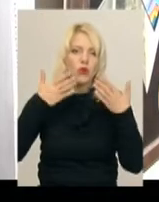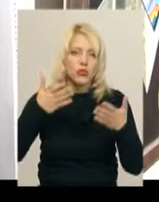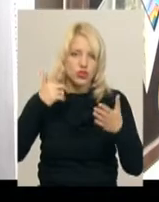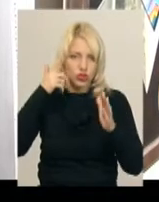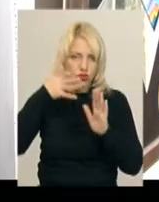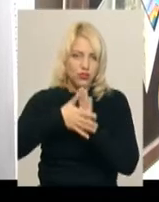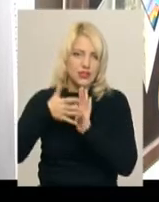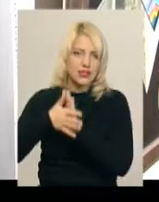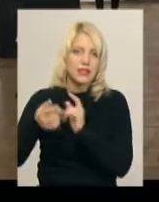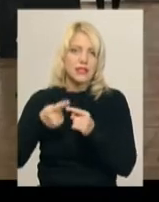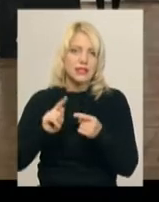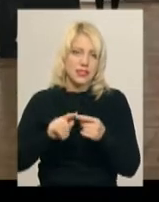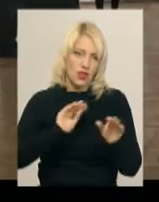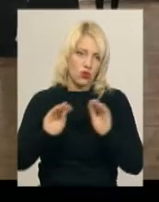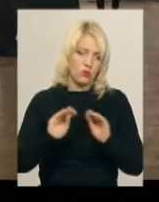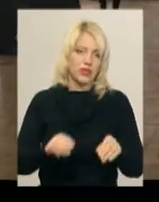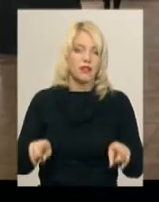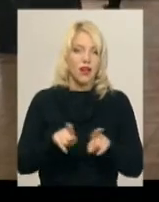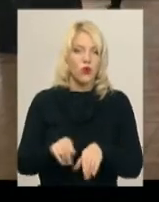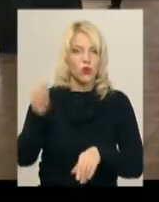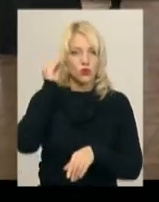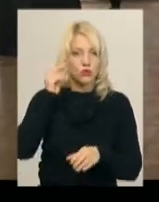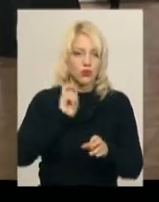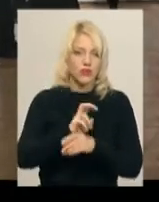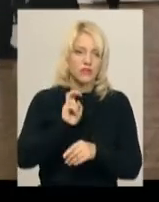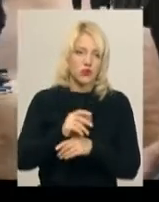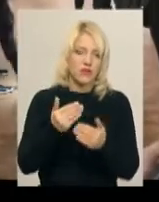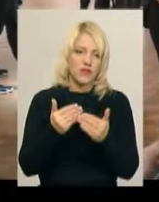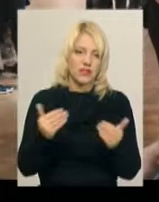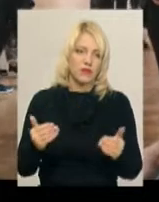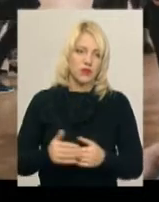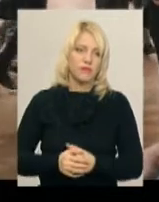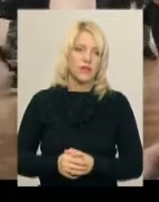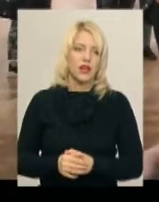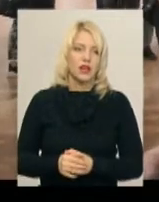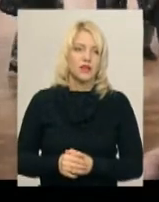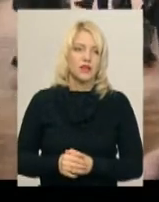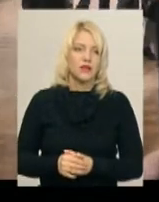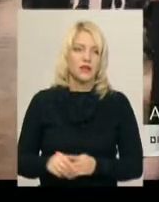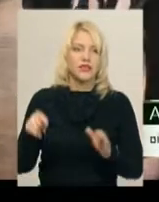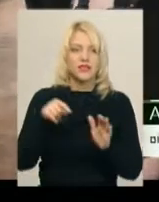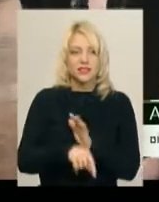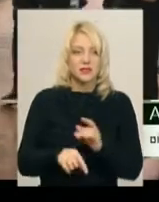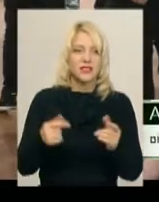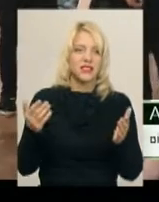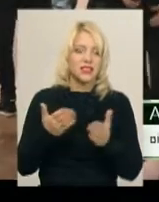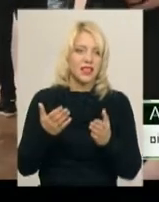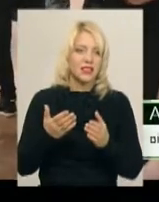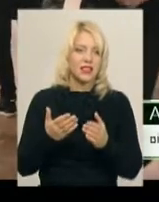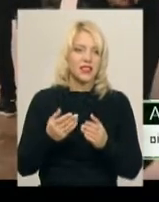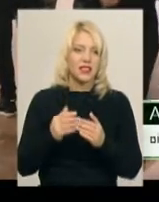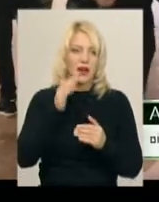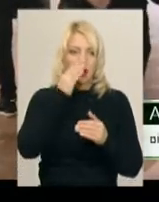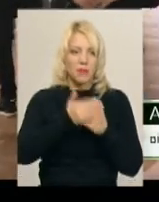композиції. Такої ж думки і відвідувачка виставки Анжела Махмутова. Зміст, який завуальований, який